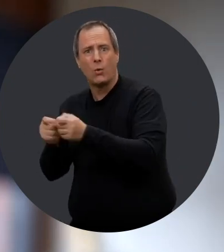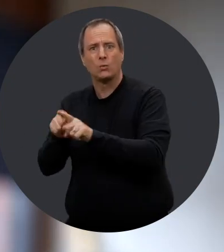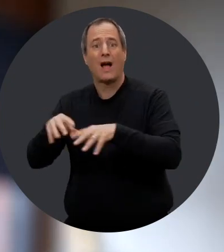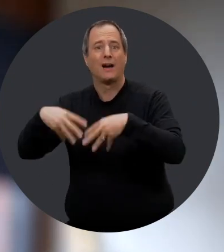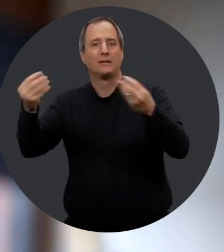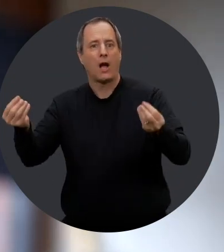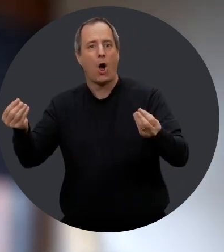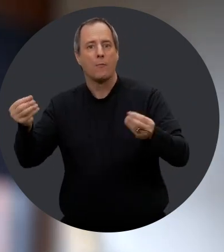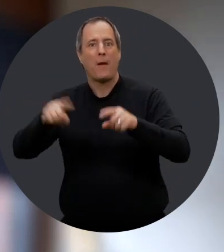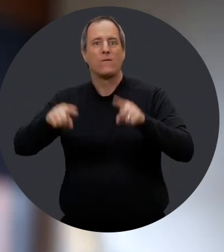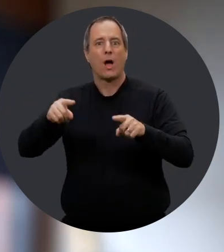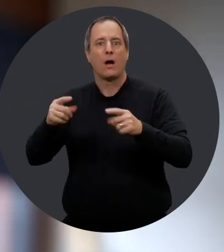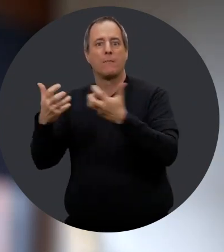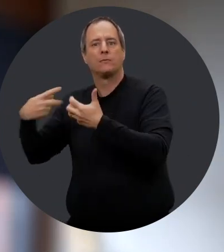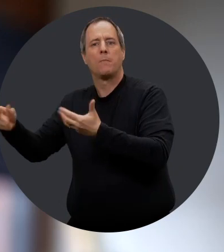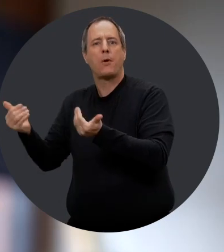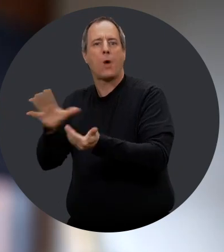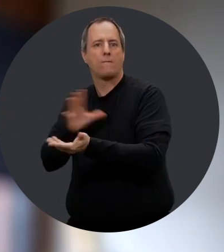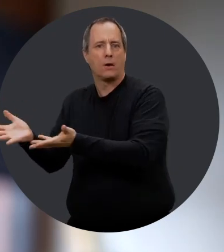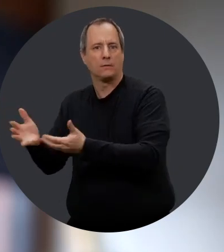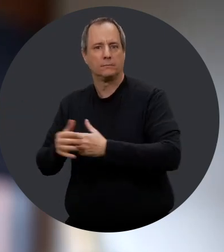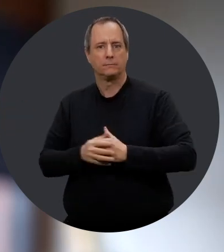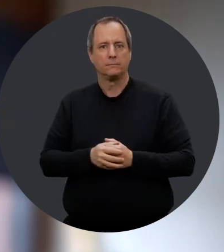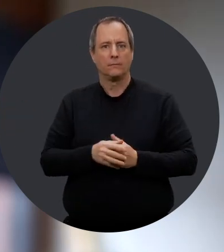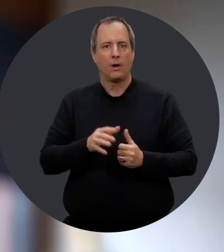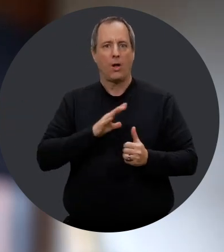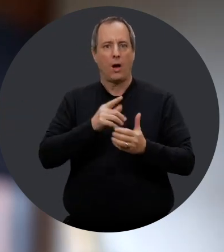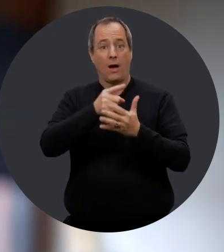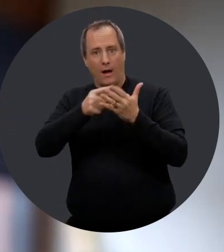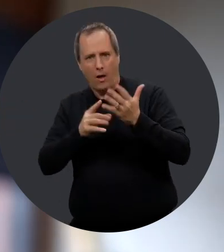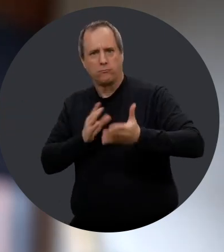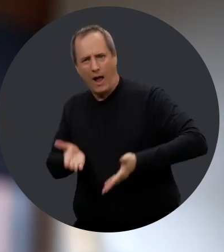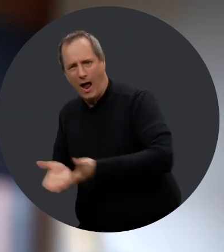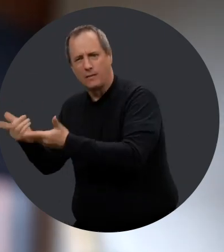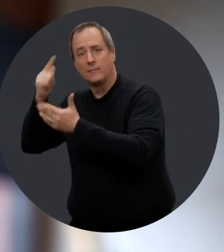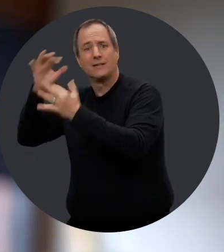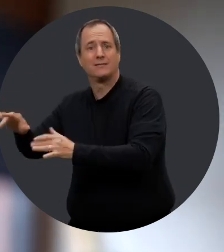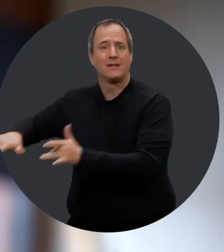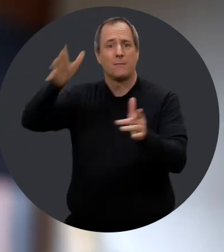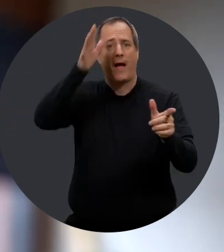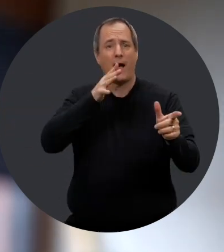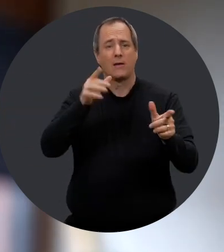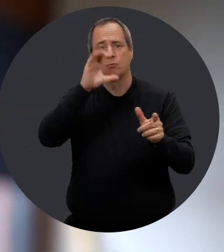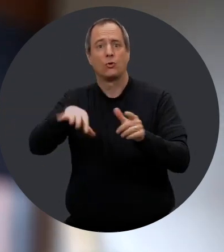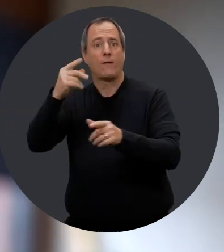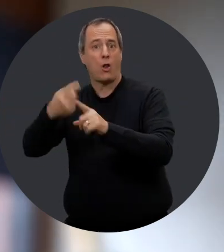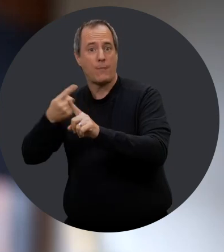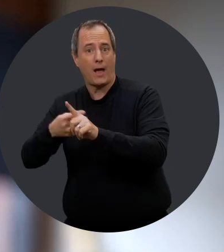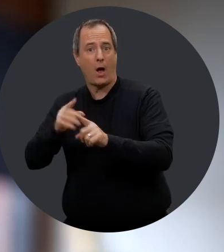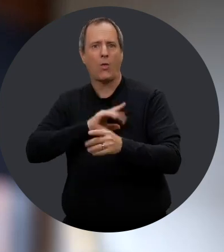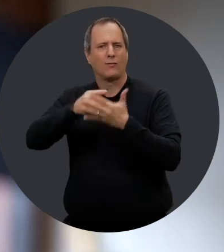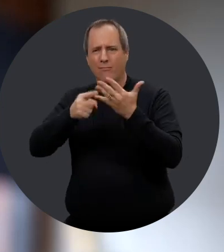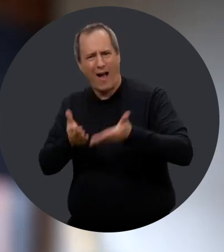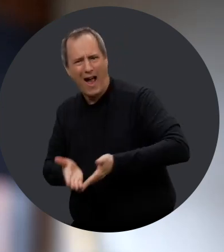dehors, selon différents besoins qu peuvent avoir. Il y en a qu'on va aider quand ils vont décider de partir de chez papa-maman pour trouver un logement. Il y en a qu'on va aider